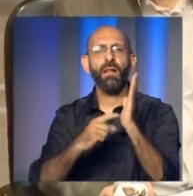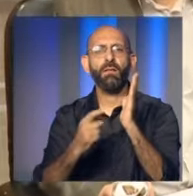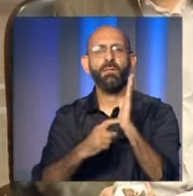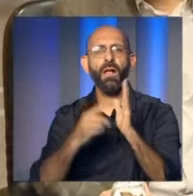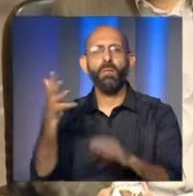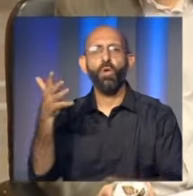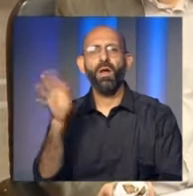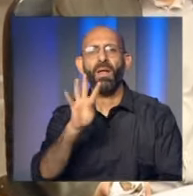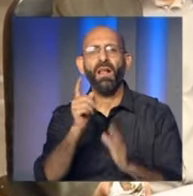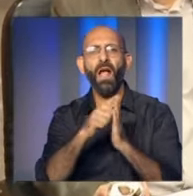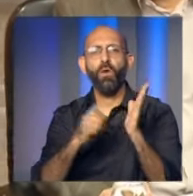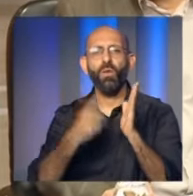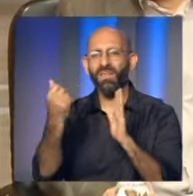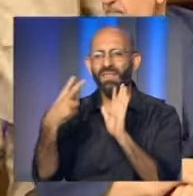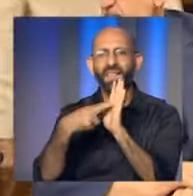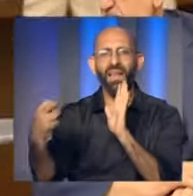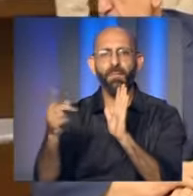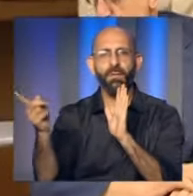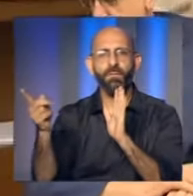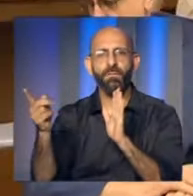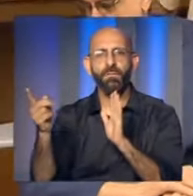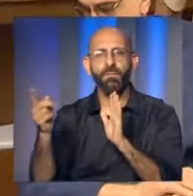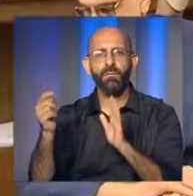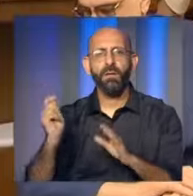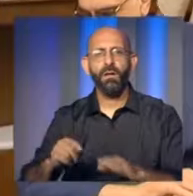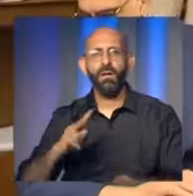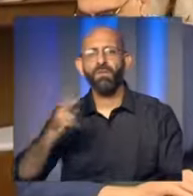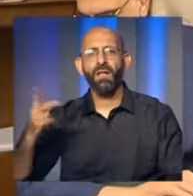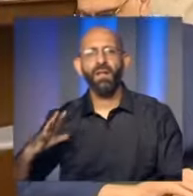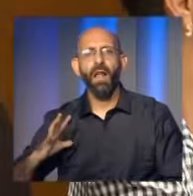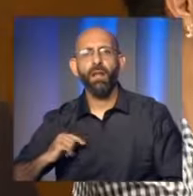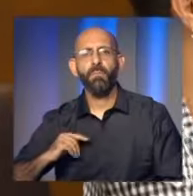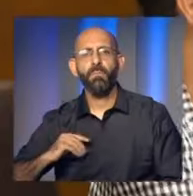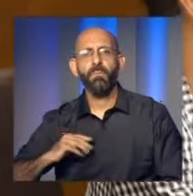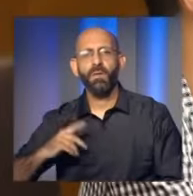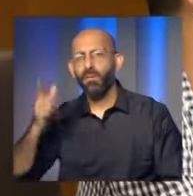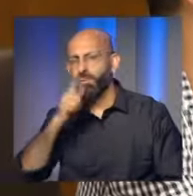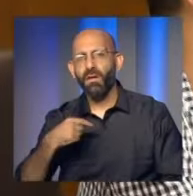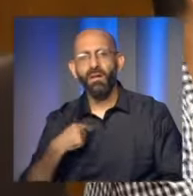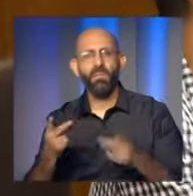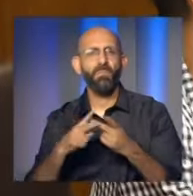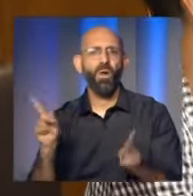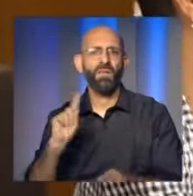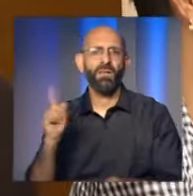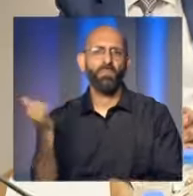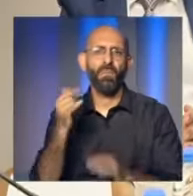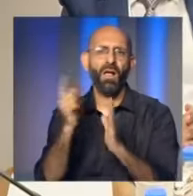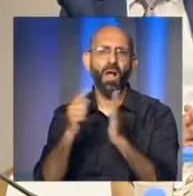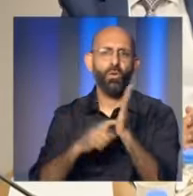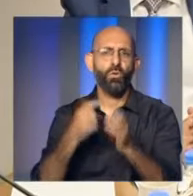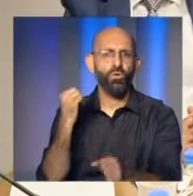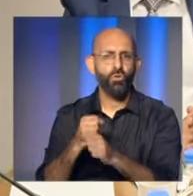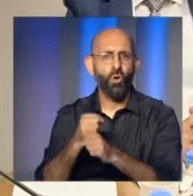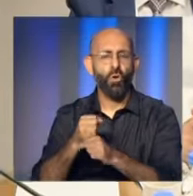لدرس مشروع قانون رامي إلى تعديل المادة 45 من قانون ضريبة الدخل وبعد الجلسة أكد النائب غسان